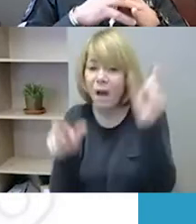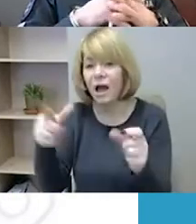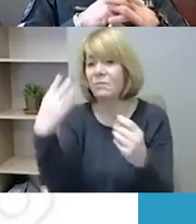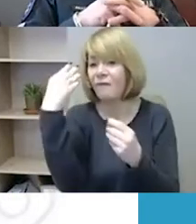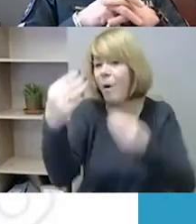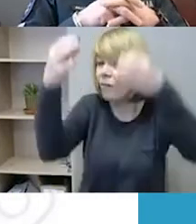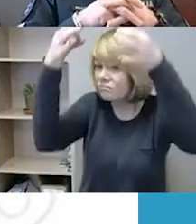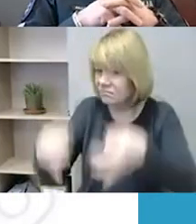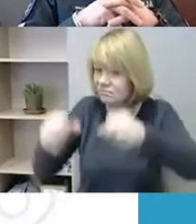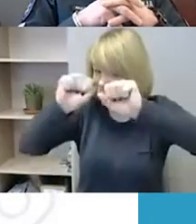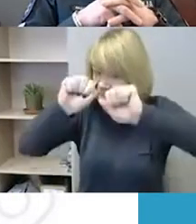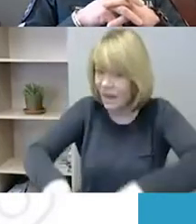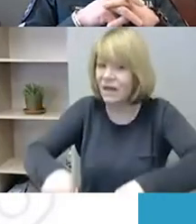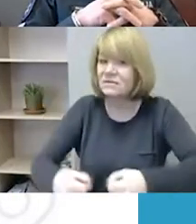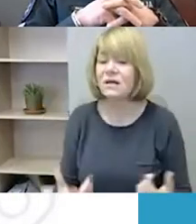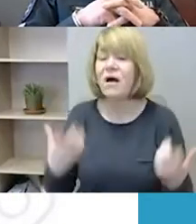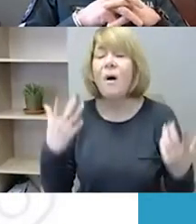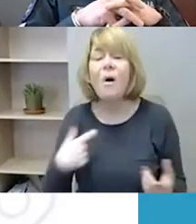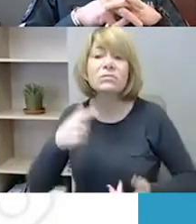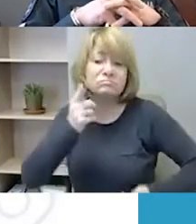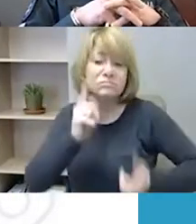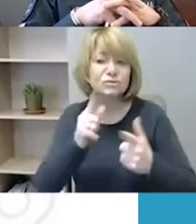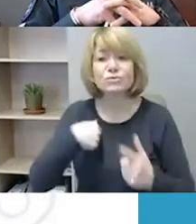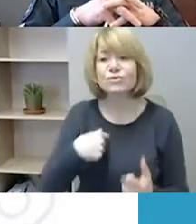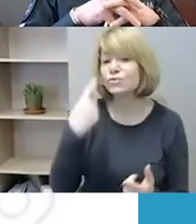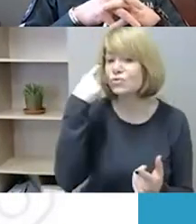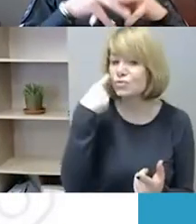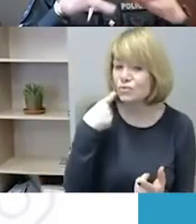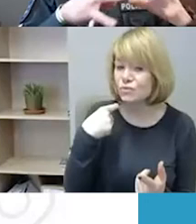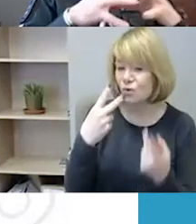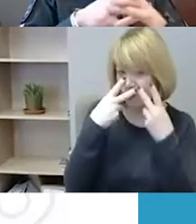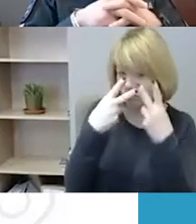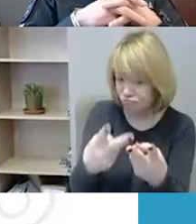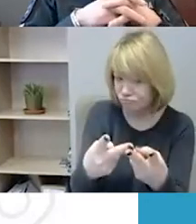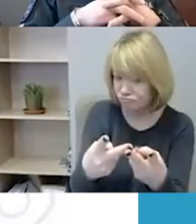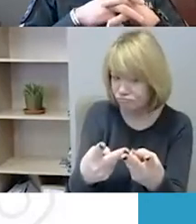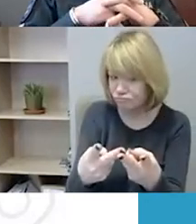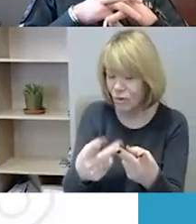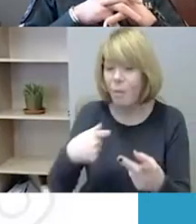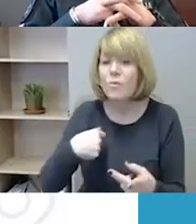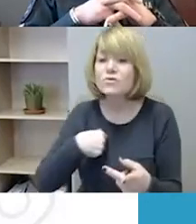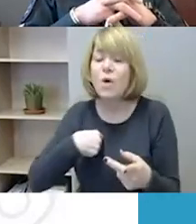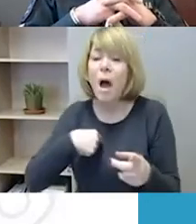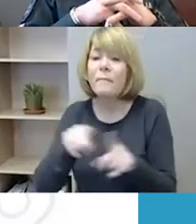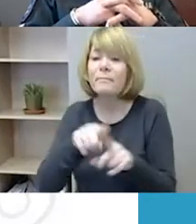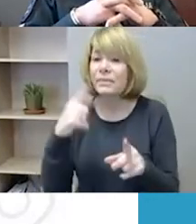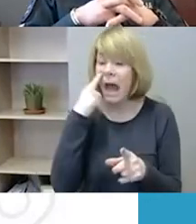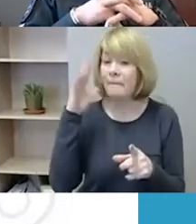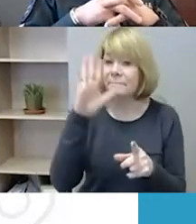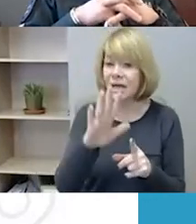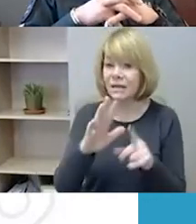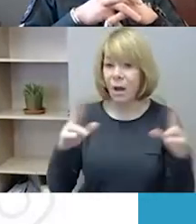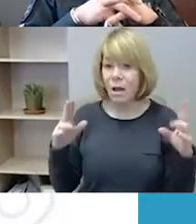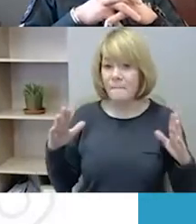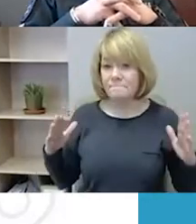Tai norėčiau už tiesų turbūt grįžti prie tos mūsų neapykantos piramidės, kurį turbūt visiems yra